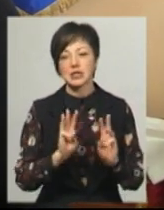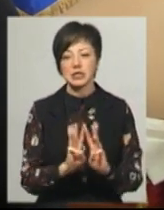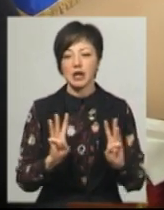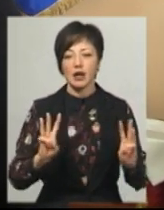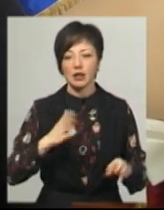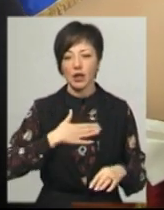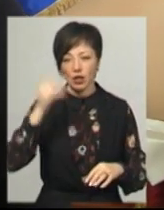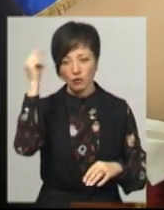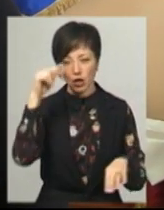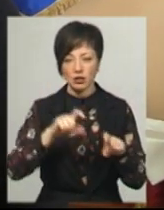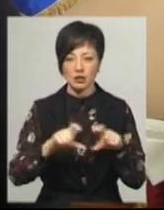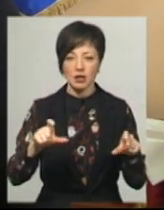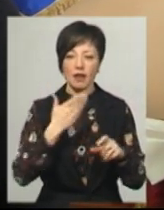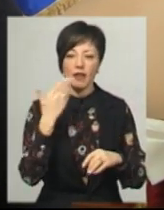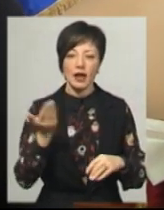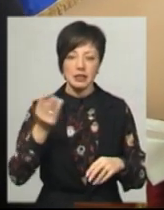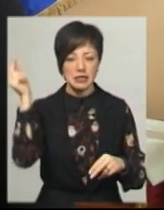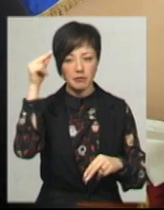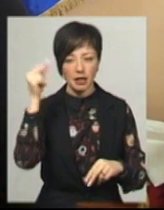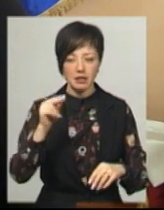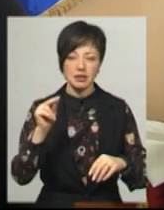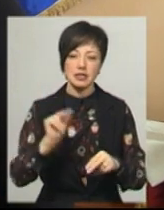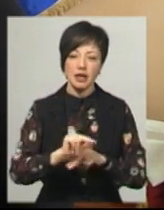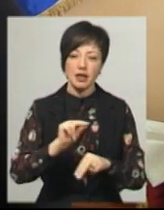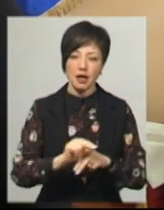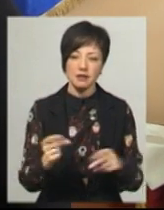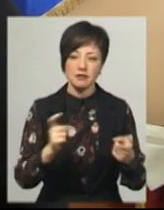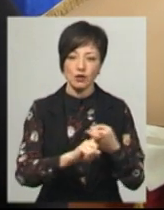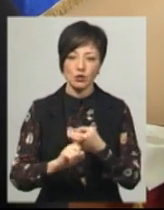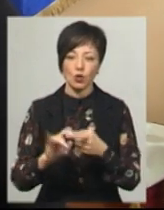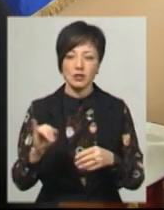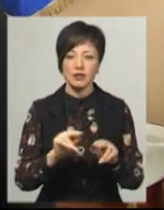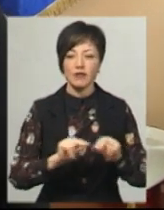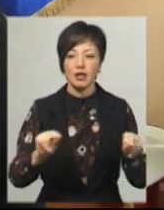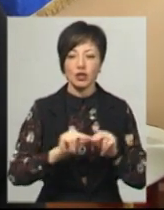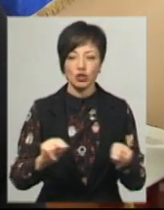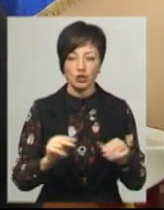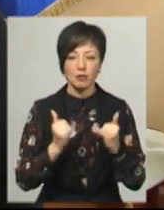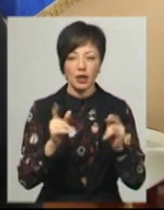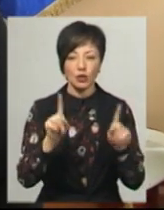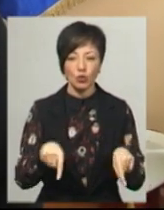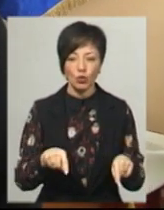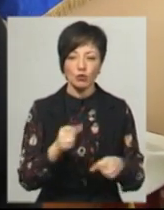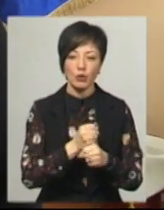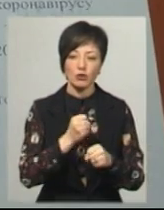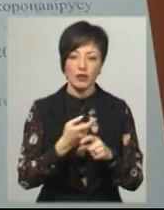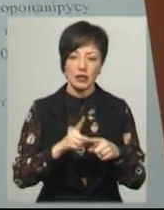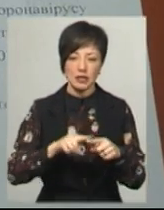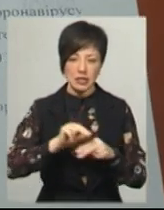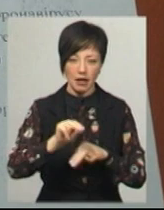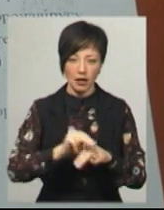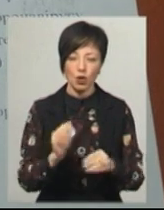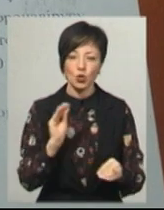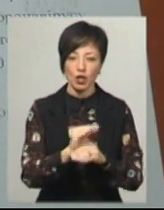навчального закладу, лекції, семінарські заняття, зв'язок з викладачем буде для того, щоб опрацювати ці заняття.